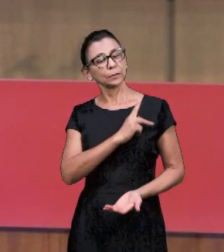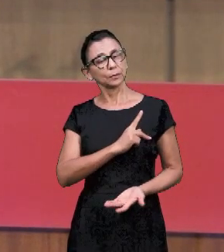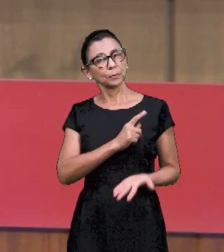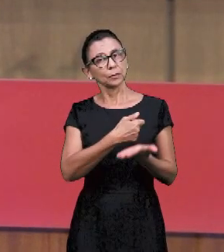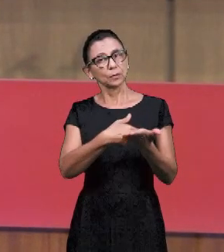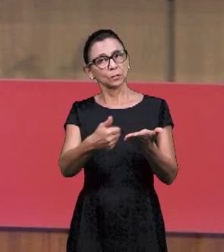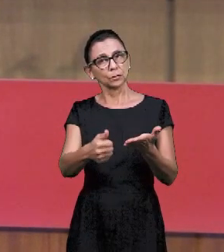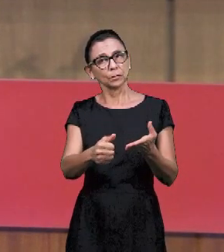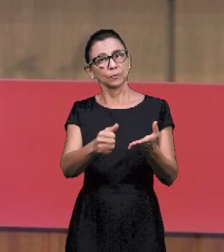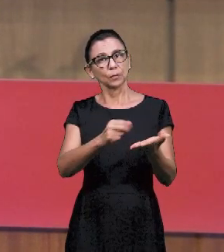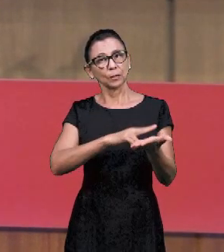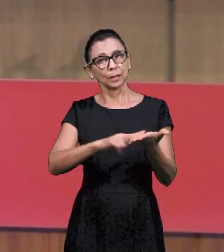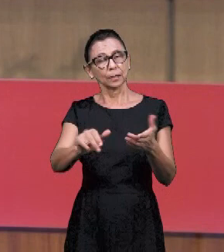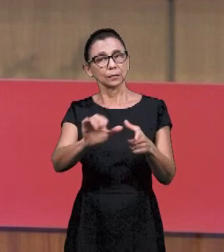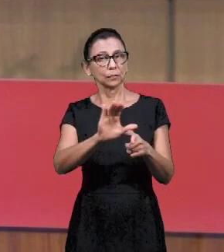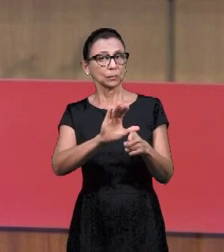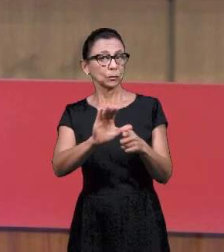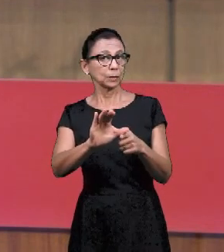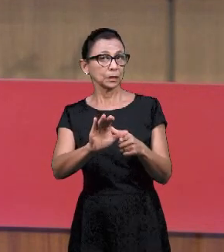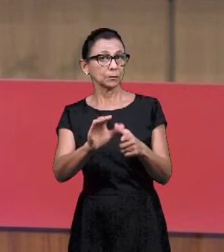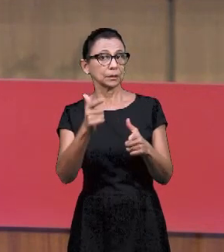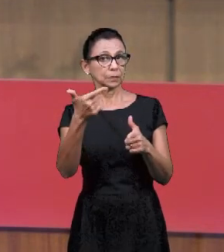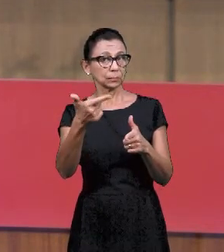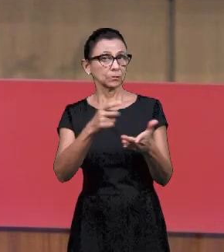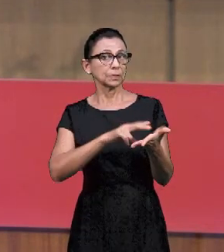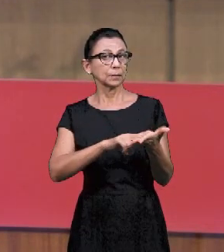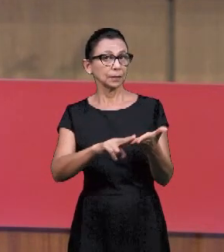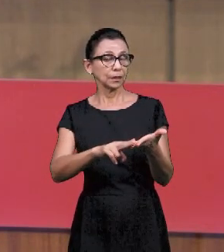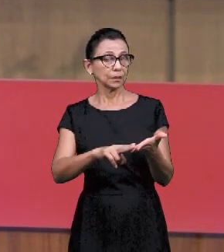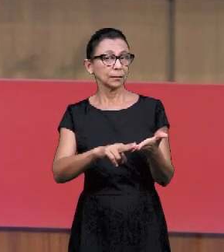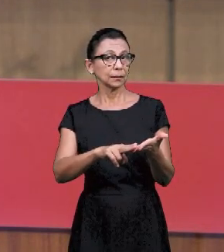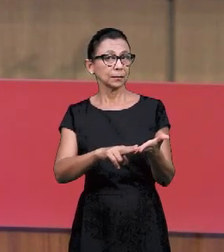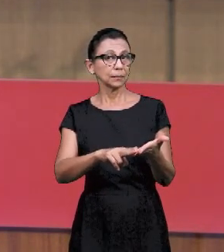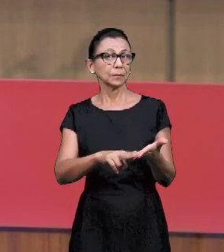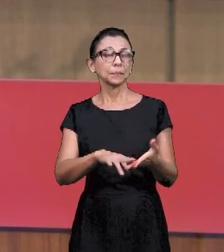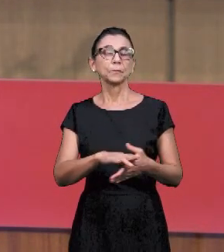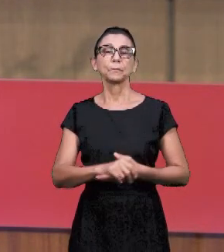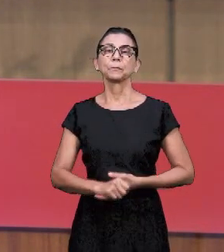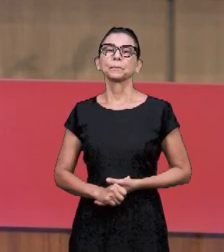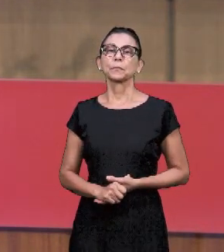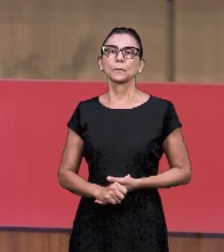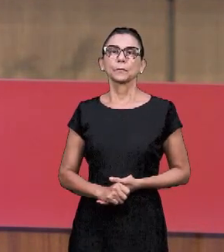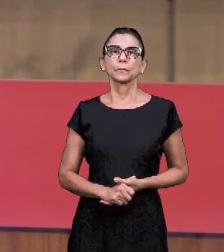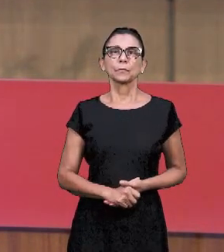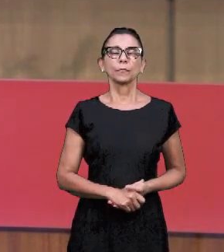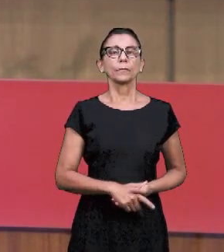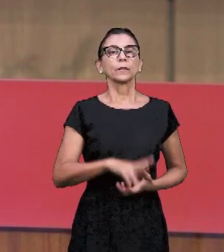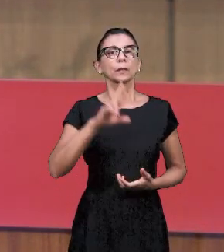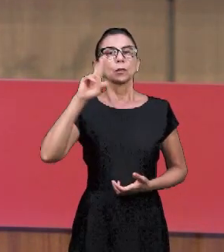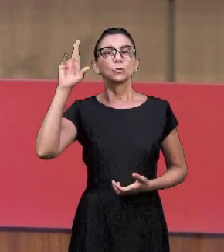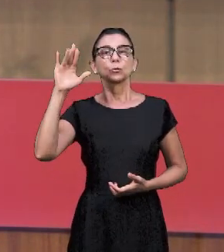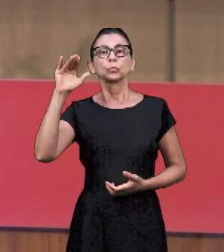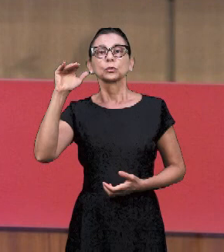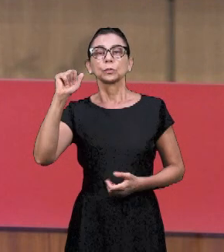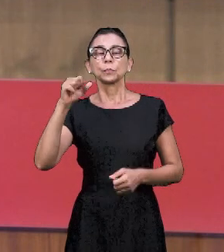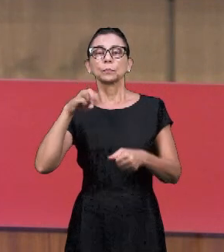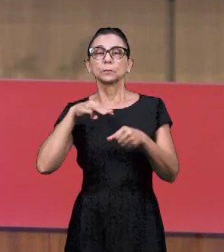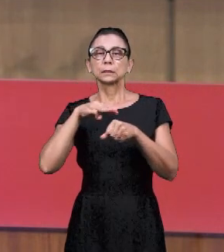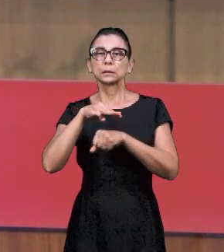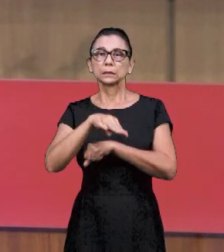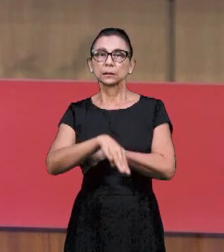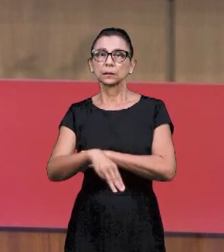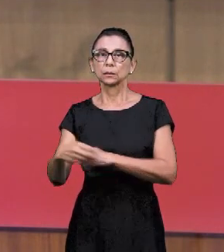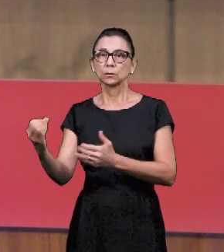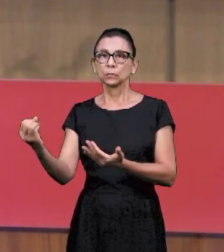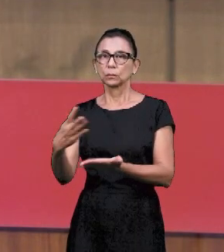повторюсь. То, что Павел говорит, когда он пишет во втором послании к Коринфянам. Он